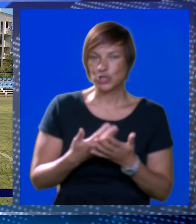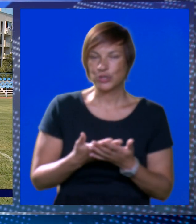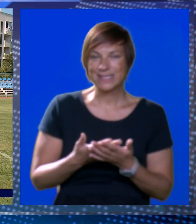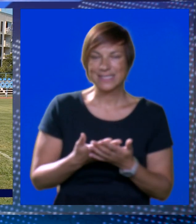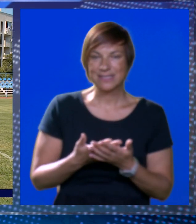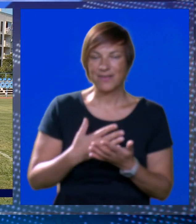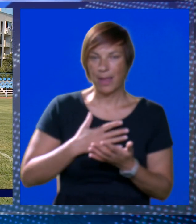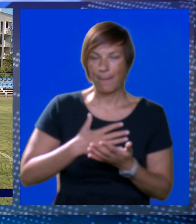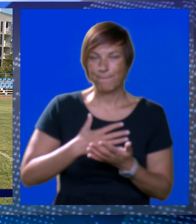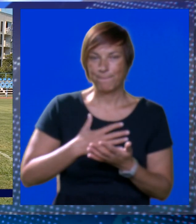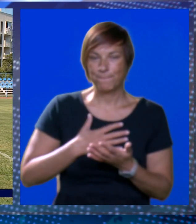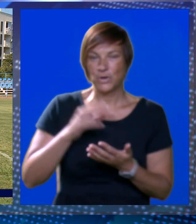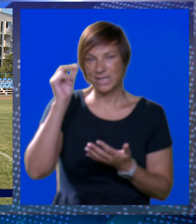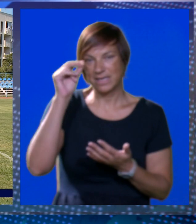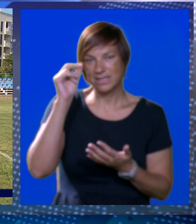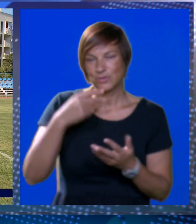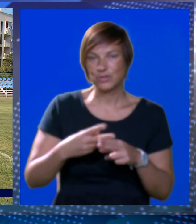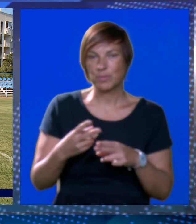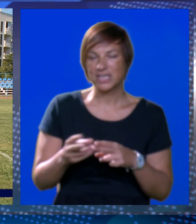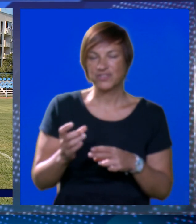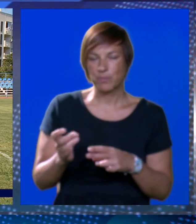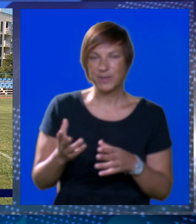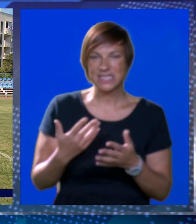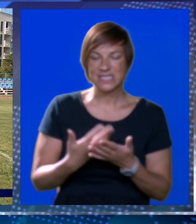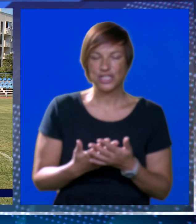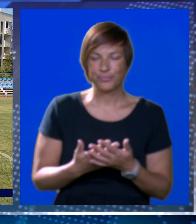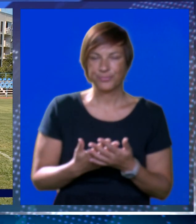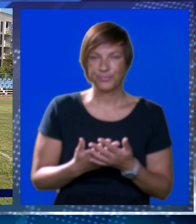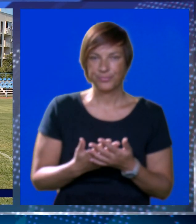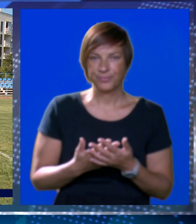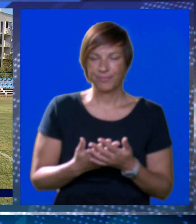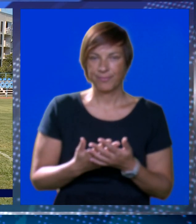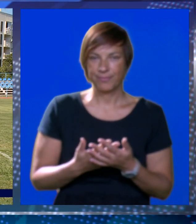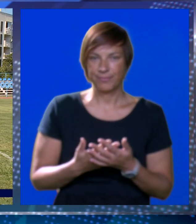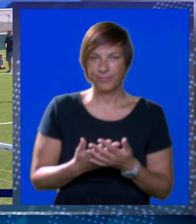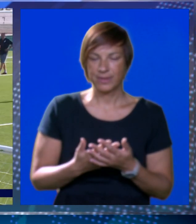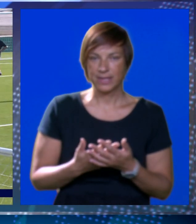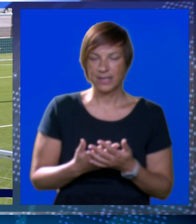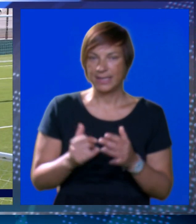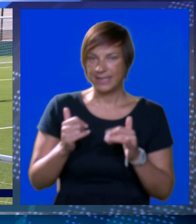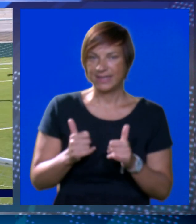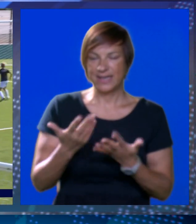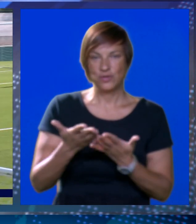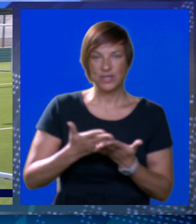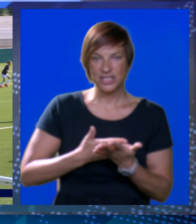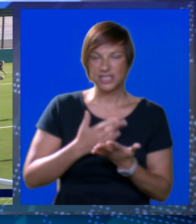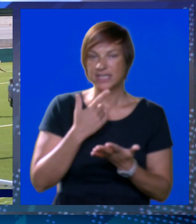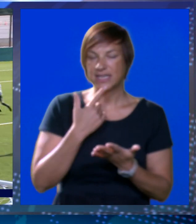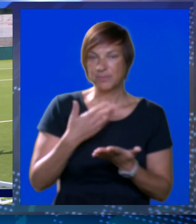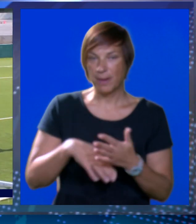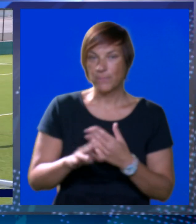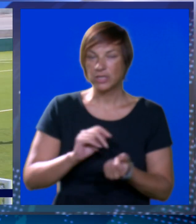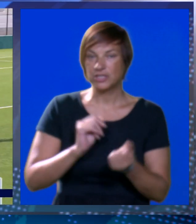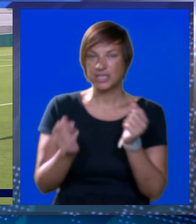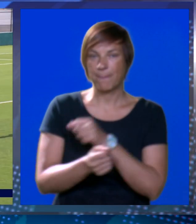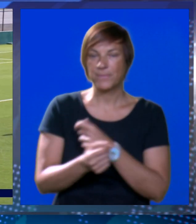već moje nekakvo iskustvo pa to rješavam relativno lako. Trenutačni raspored koji